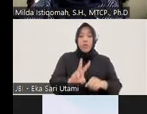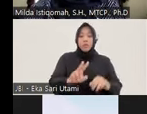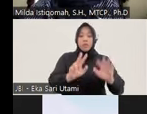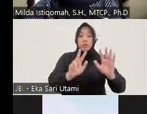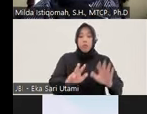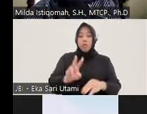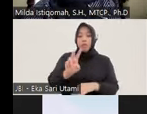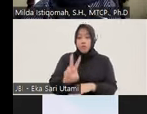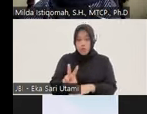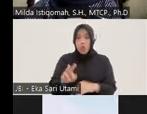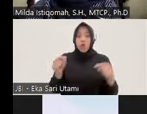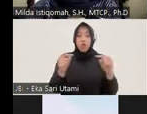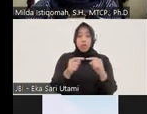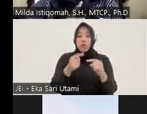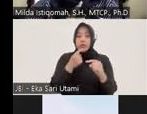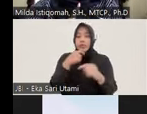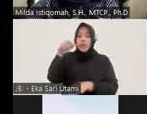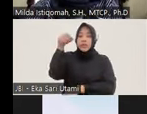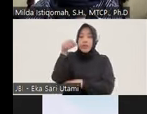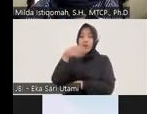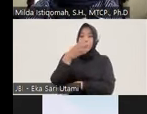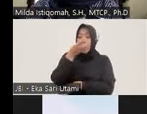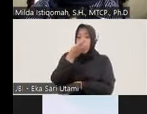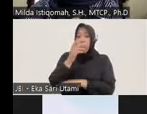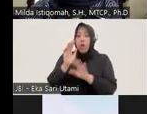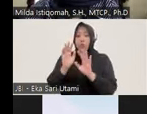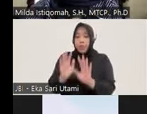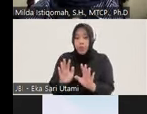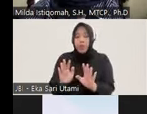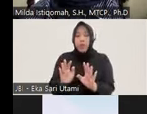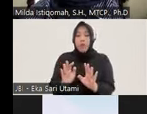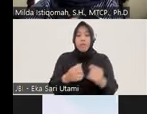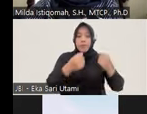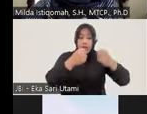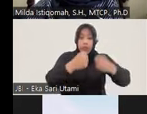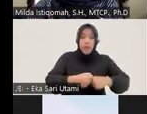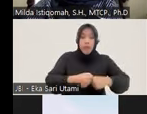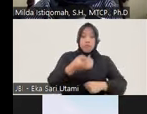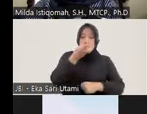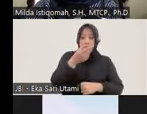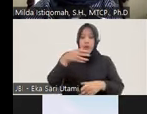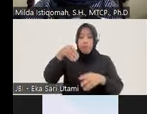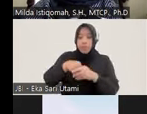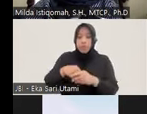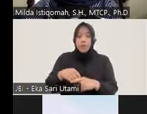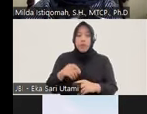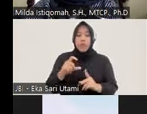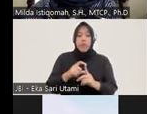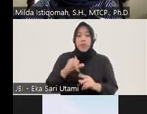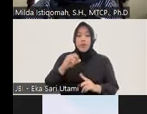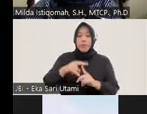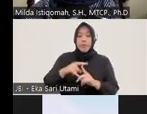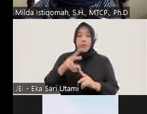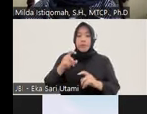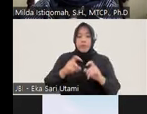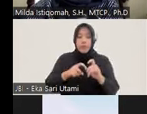yang berkaitan dengan kejahatan narkoba saja jadi tindak pidana narkotika yang masuk di teras narkoba polder metodjaya